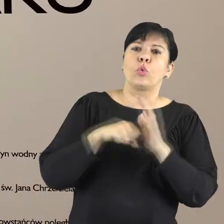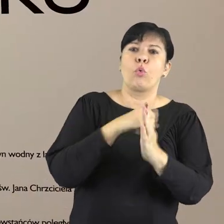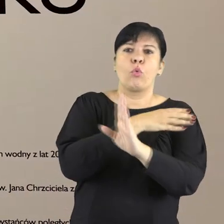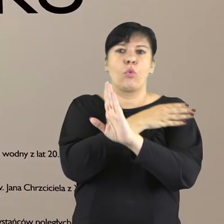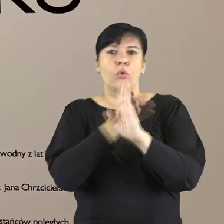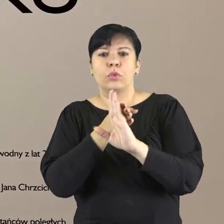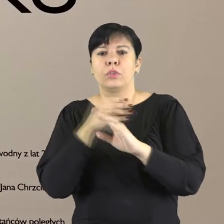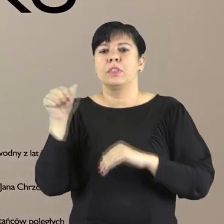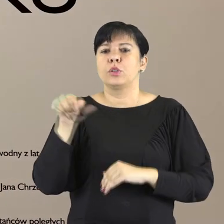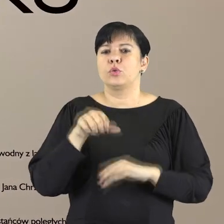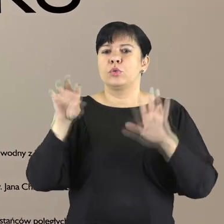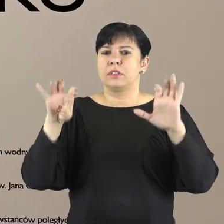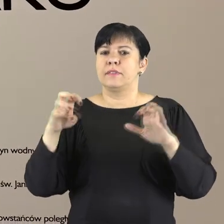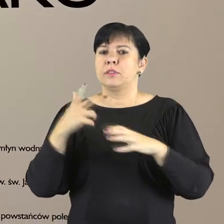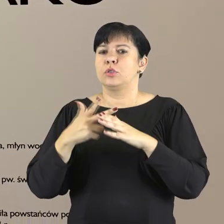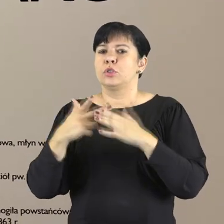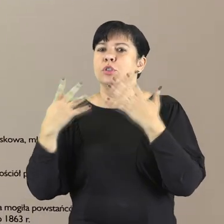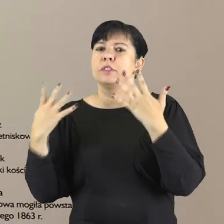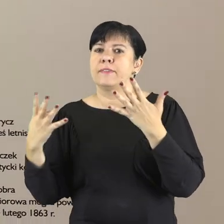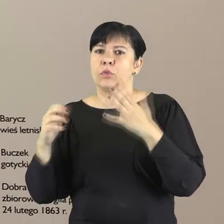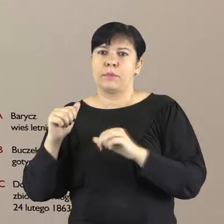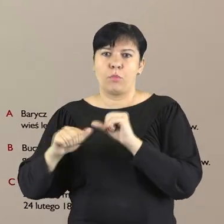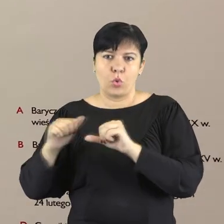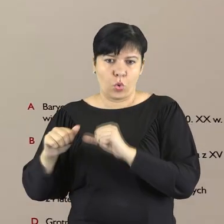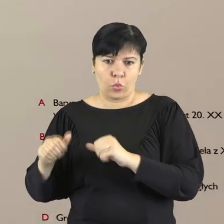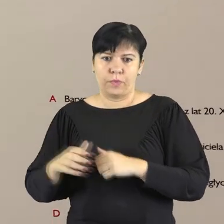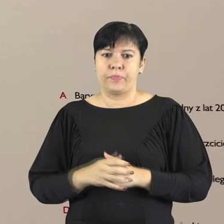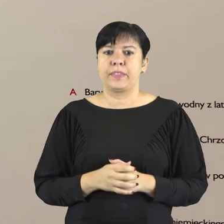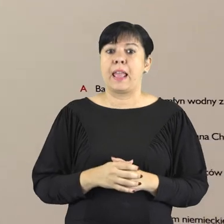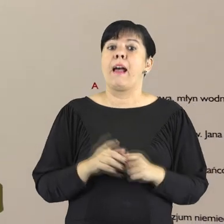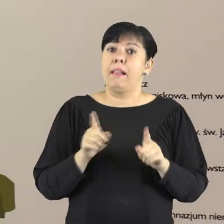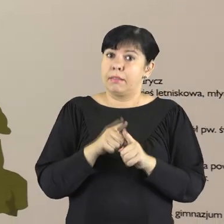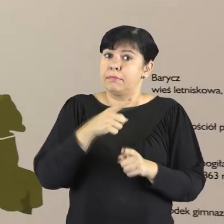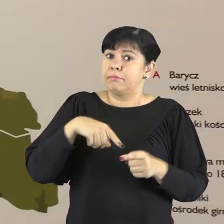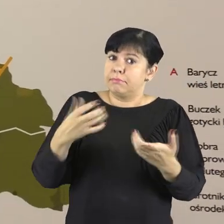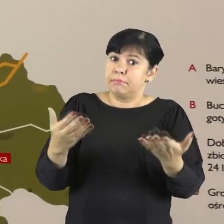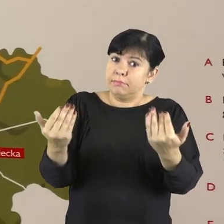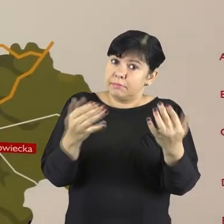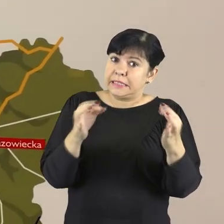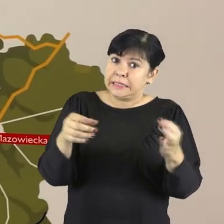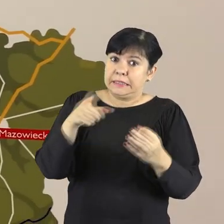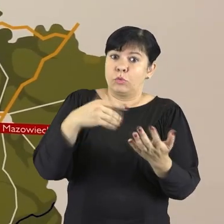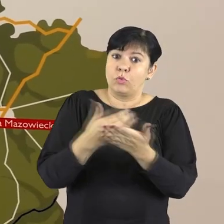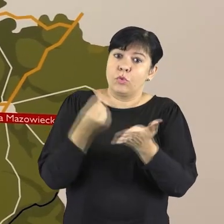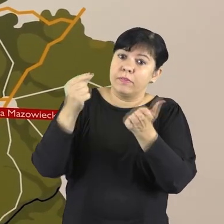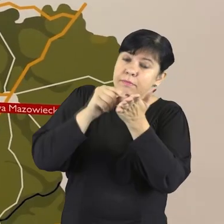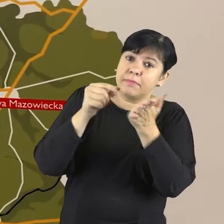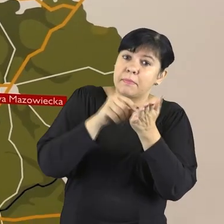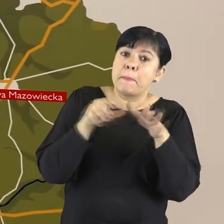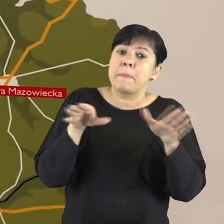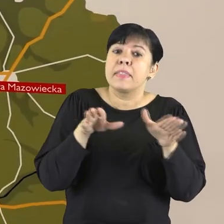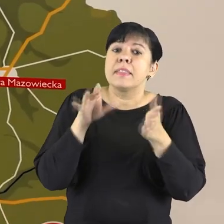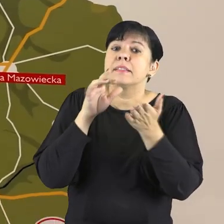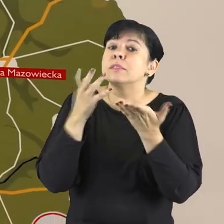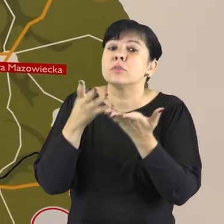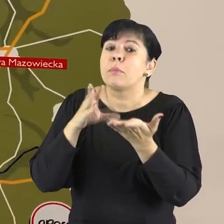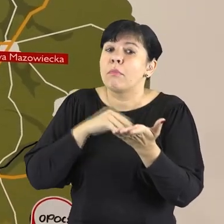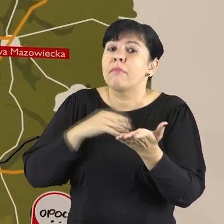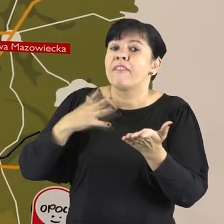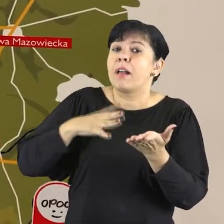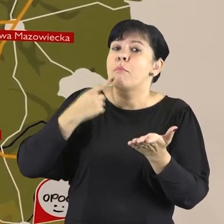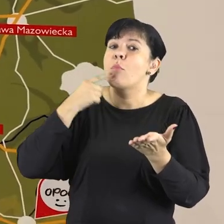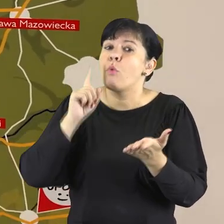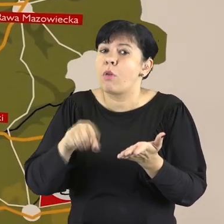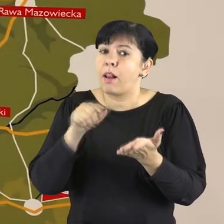wycieczek mieszkańców Łodzi do 1939 roku. Zachęcamy do uzupełnienia mapy i oznaczenia miejsc